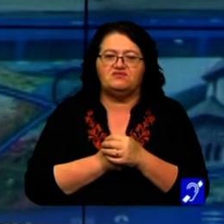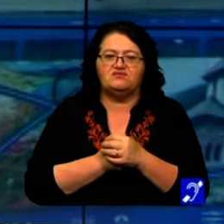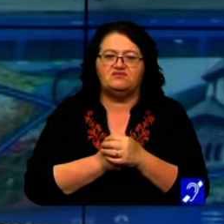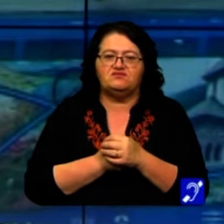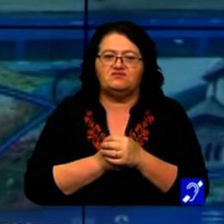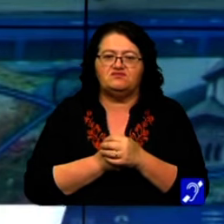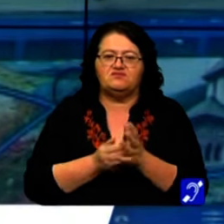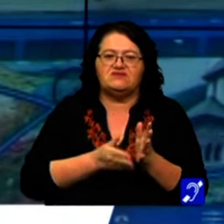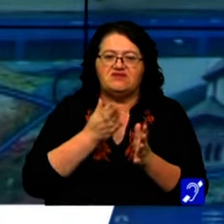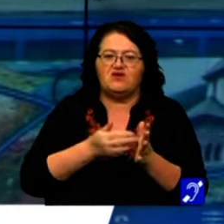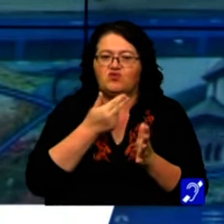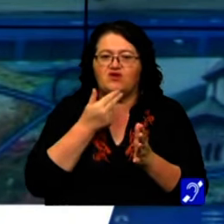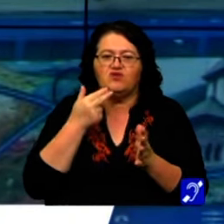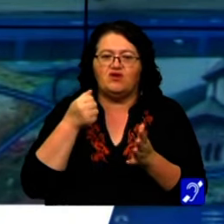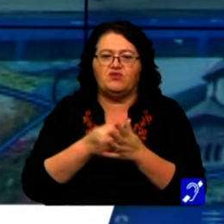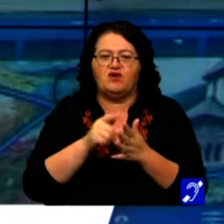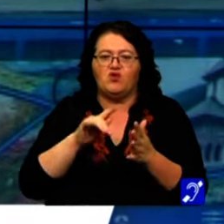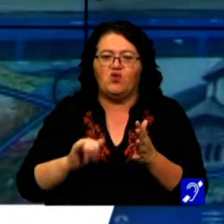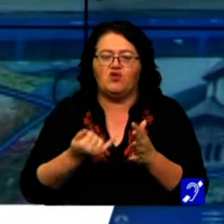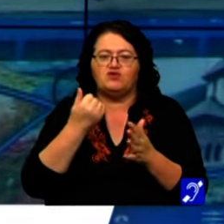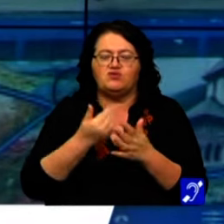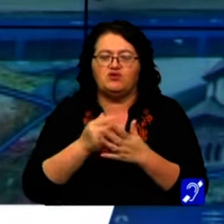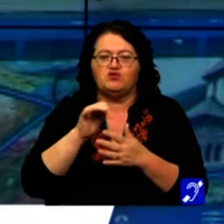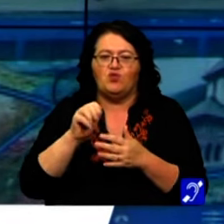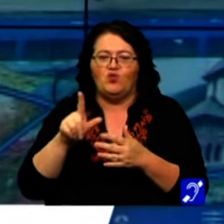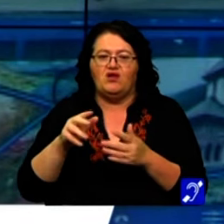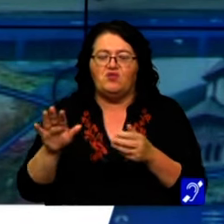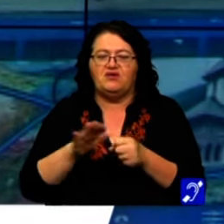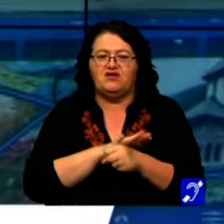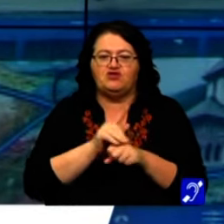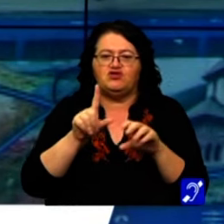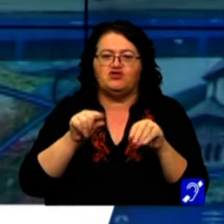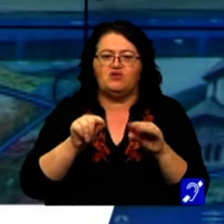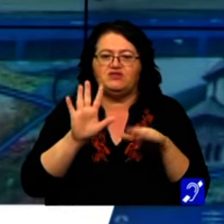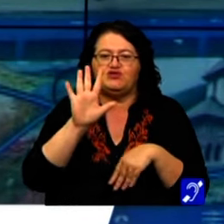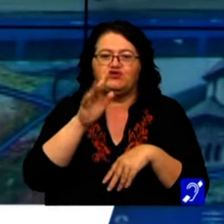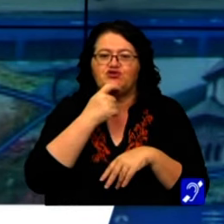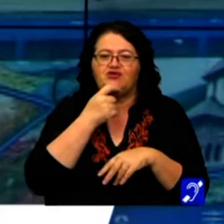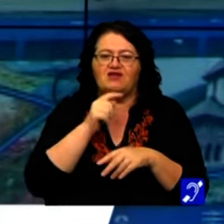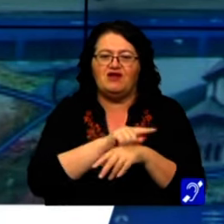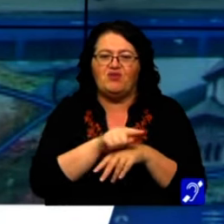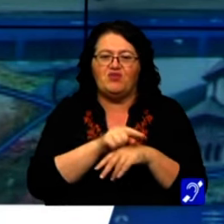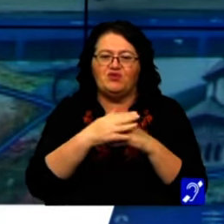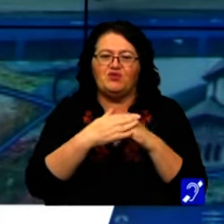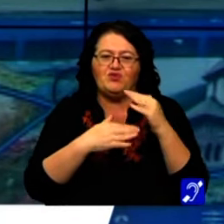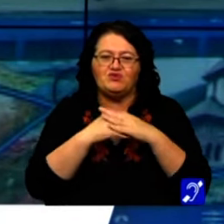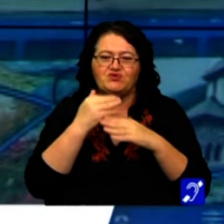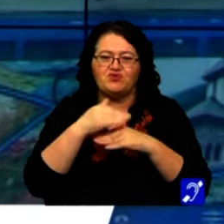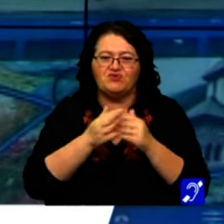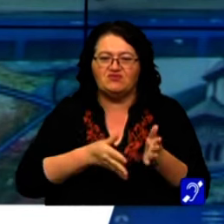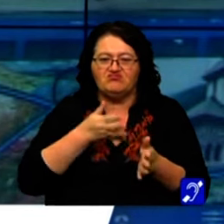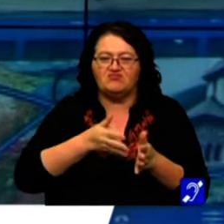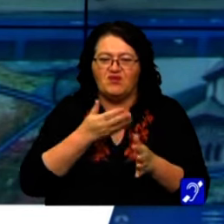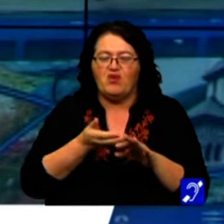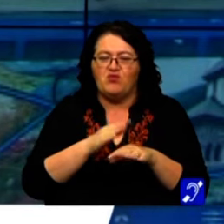Calea ferată dintre Hunedoara și Gorș prin defileul Jiului împlinește 75 de ani de la momentul construcției. O serie